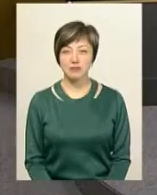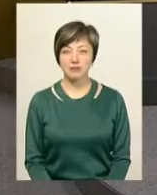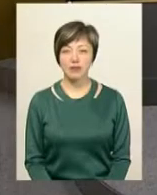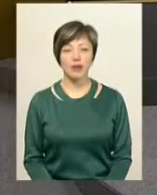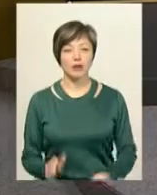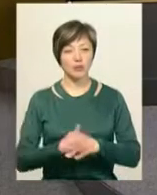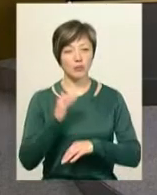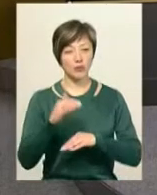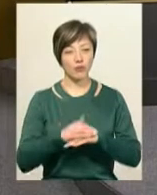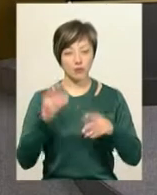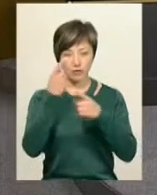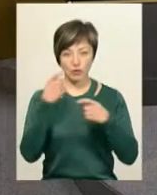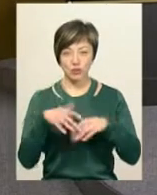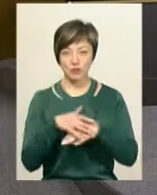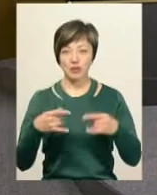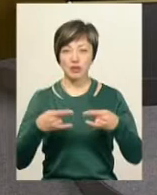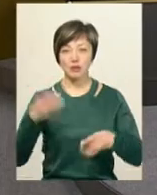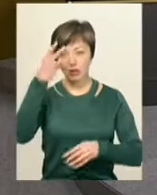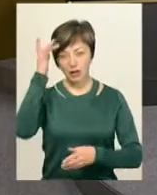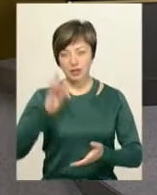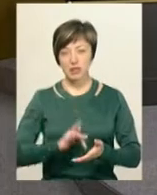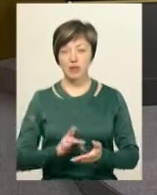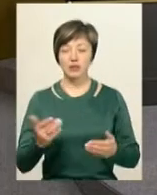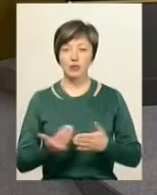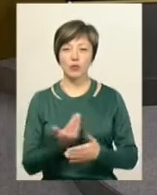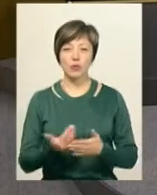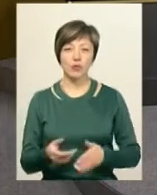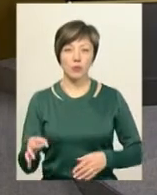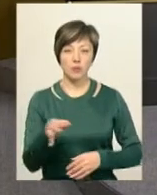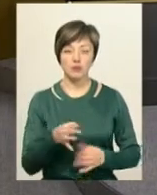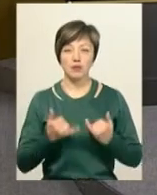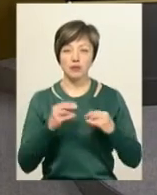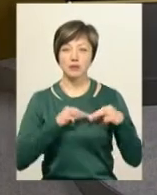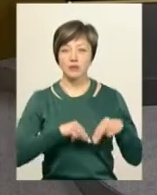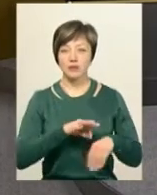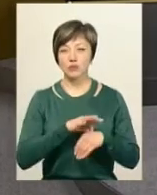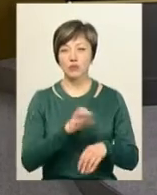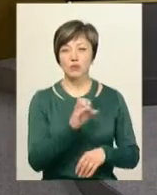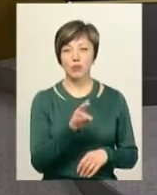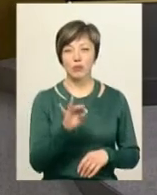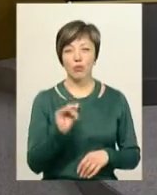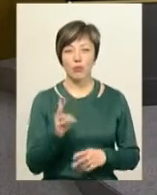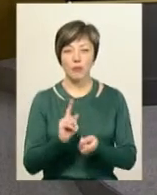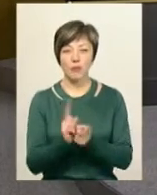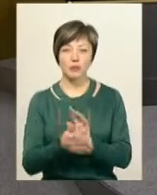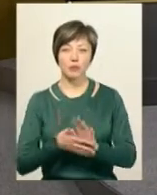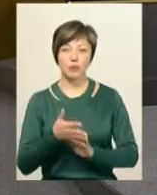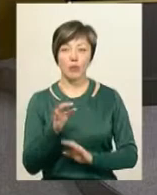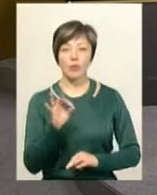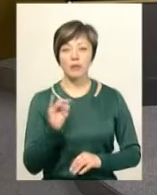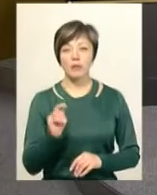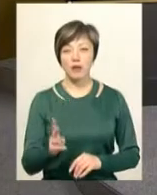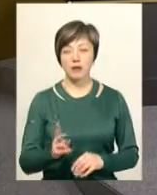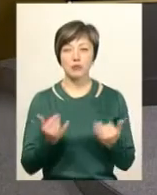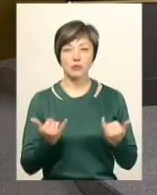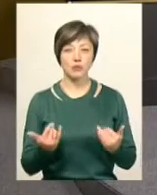Доброго вечора! В ефірі Суспільного телеканалу «Поділяцентр» випуск обласних новин. В студії ведуча Світлана Поробов, диктор жестової мови Ольга Рибак.